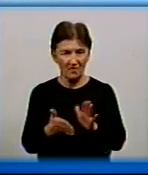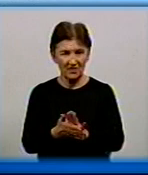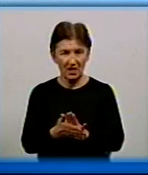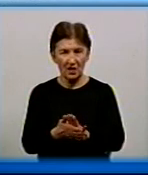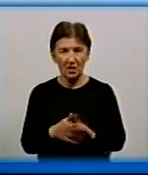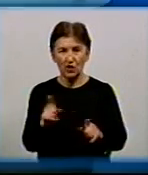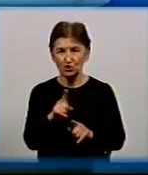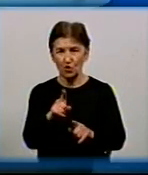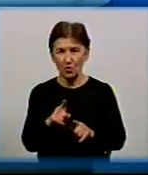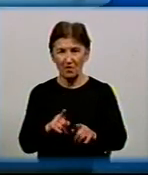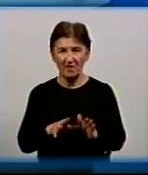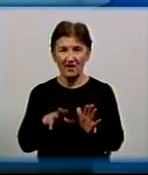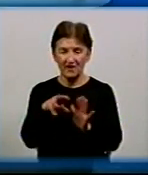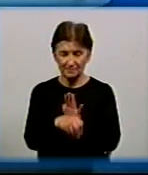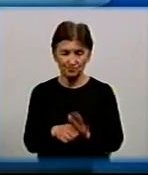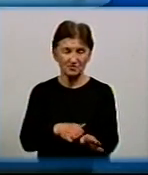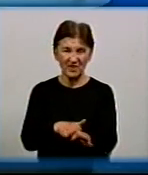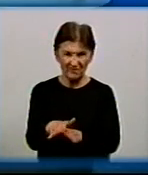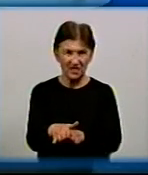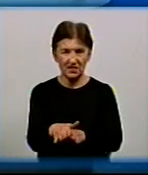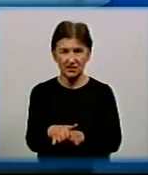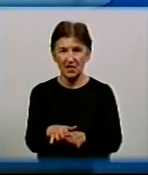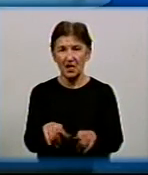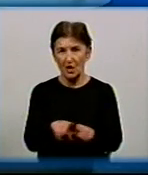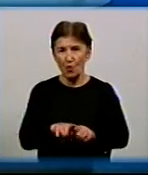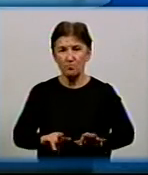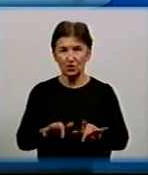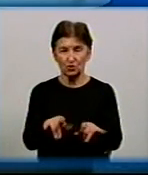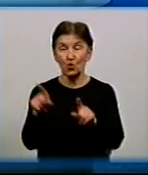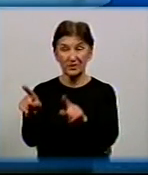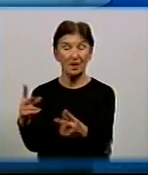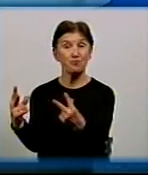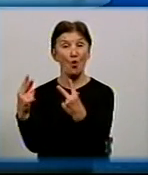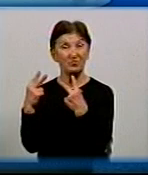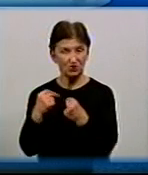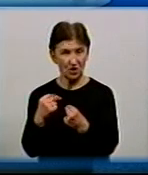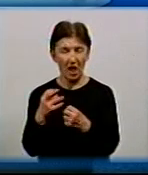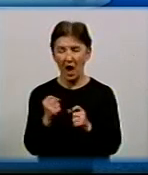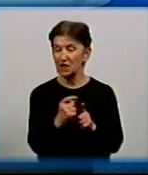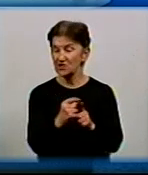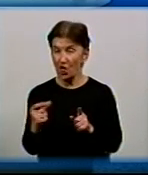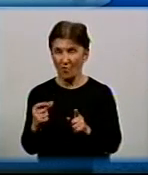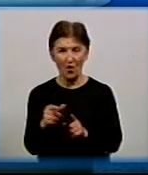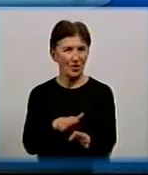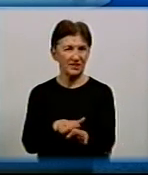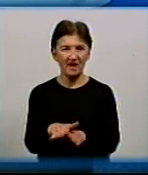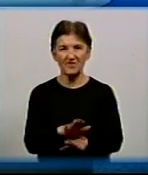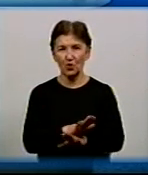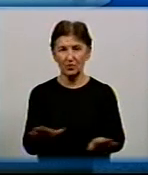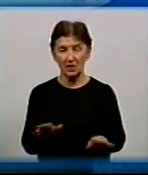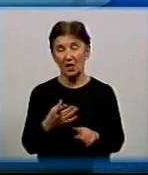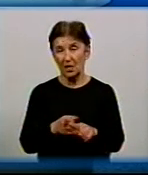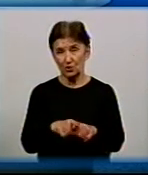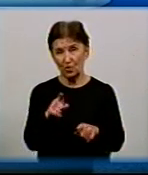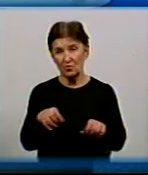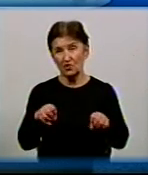війдіть в цю процедуру, бо ви є в реєстрі. І таким чином вони пообіцяли, але слово не витримали. Тому, я думаю, це рішення в